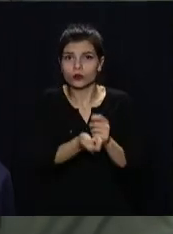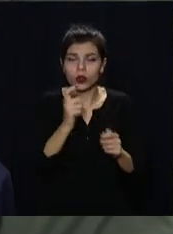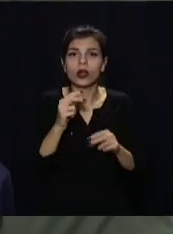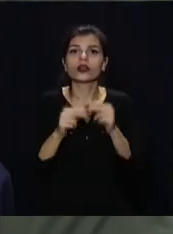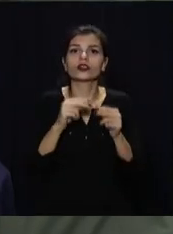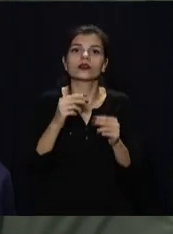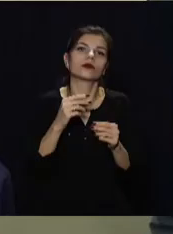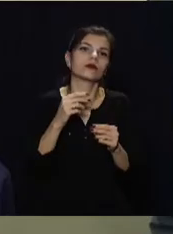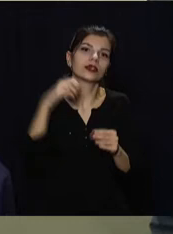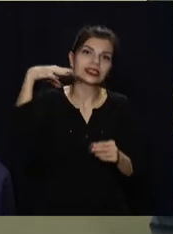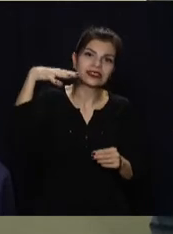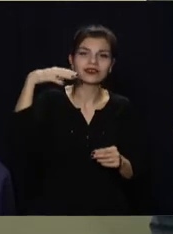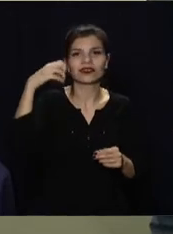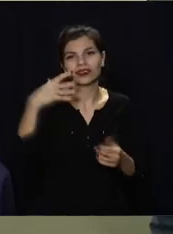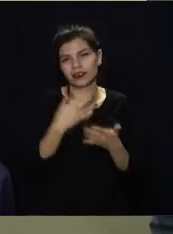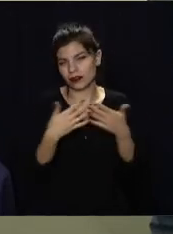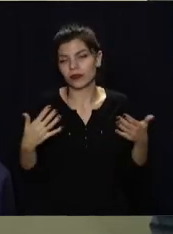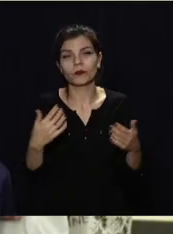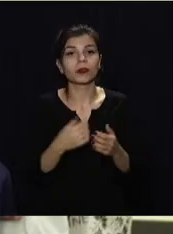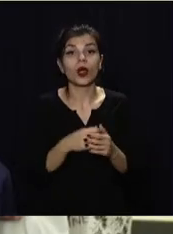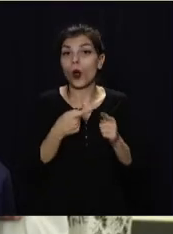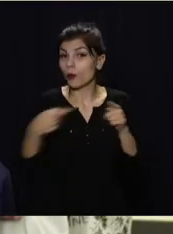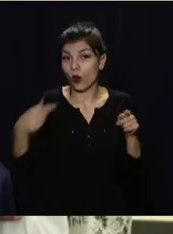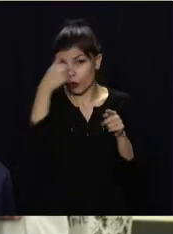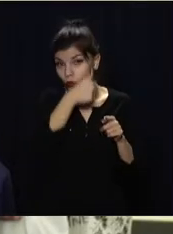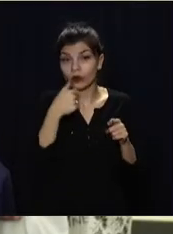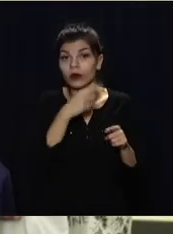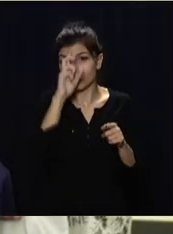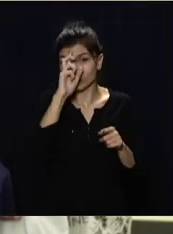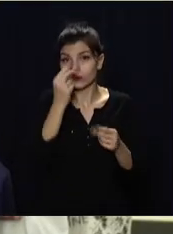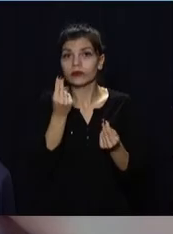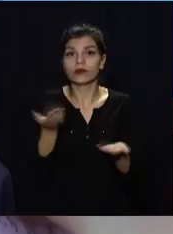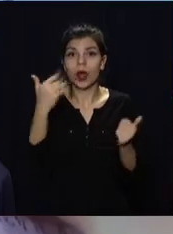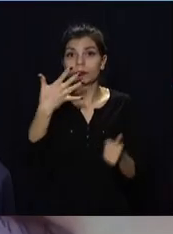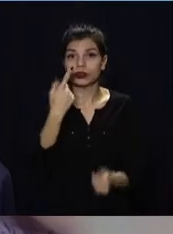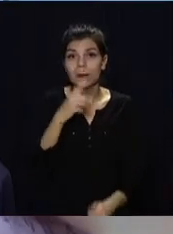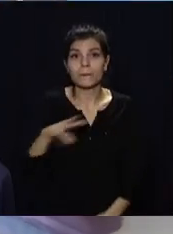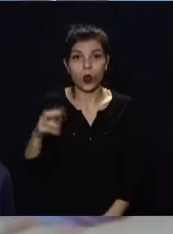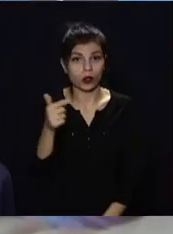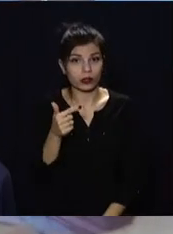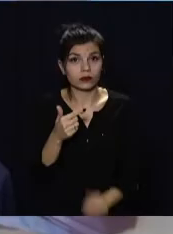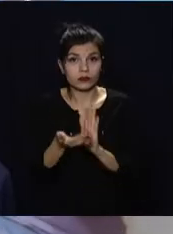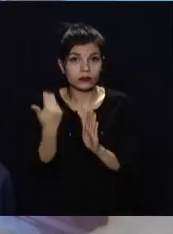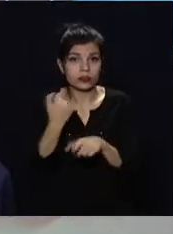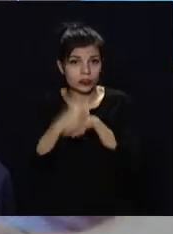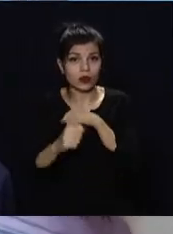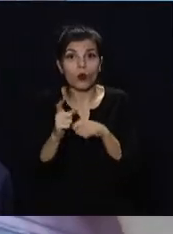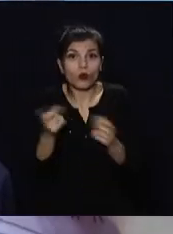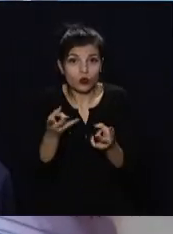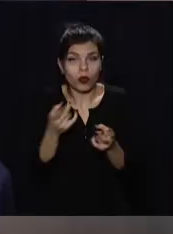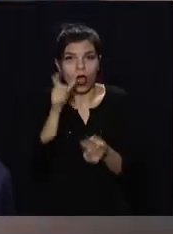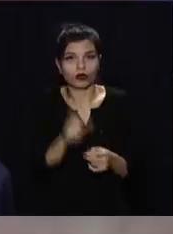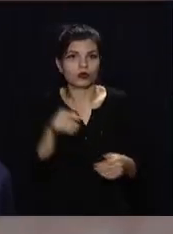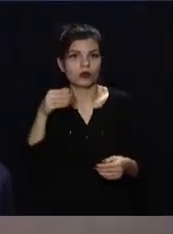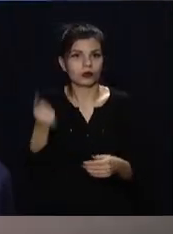стягувати гроші за комуналку. Тут значно менші суми. Протягом року державники стягнули з боржників 51 мільйон гривень. Для цього